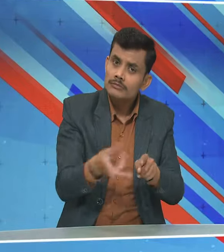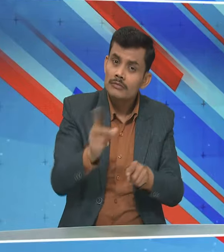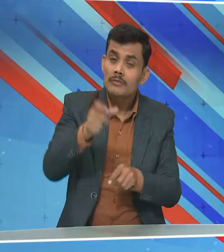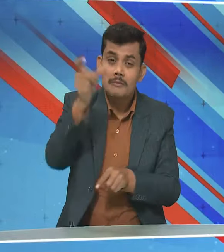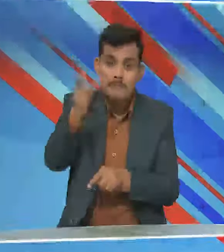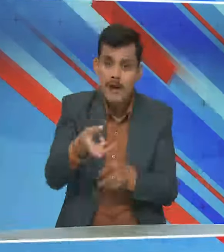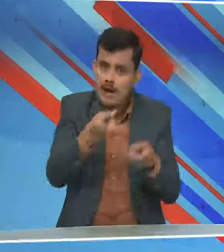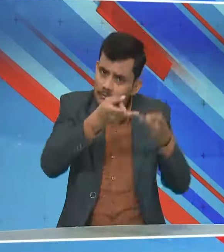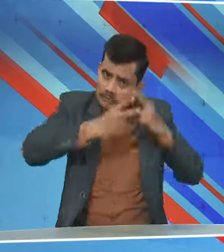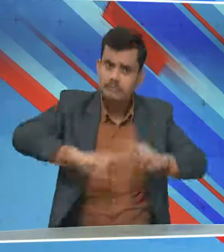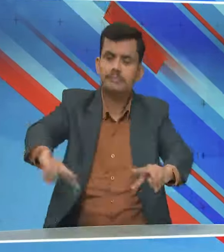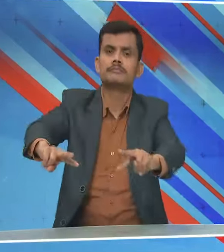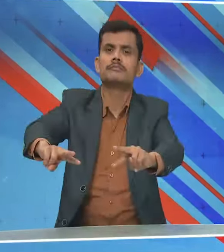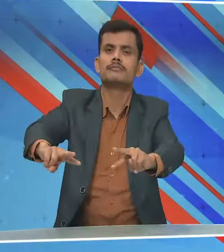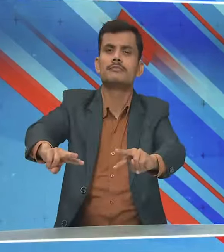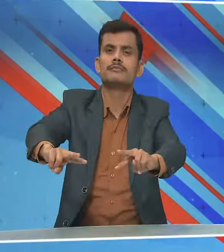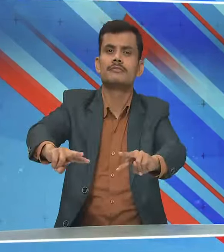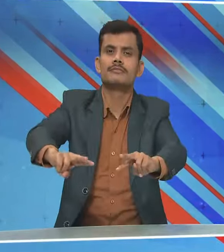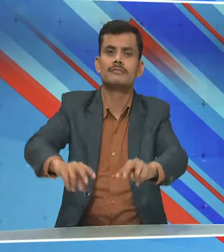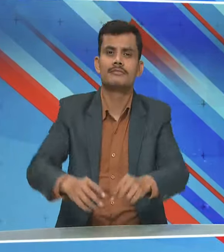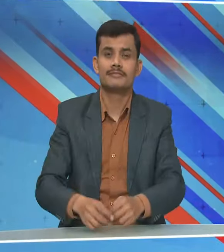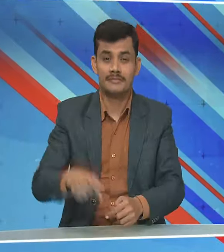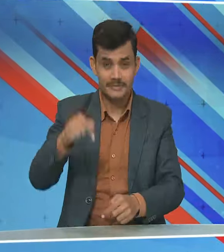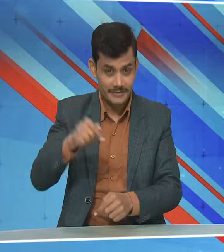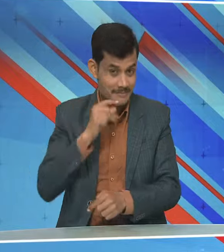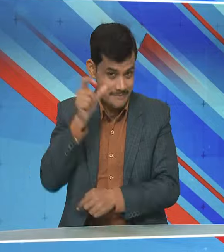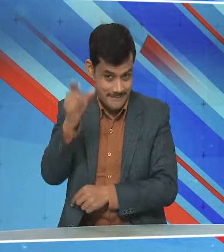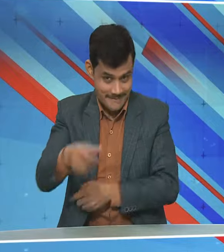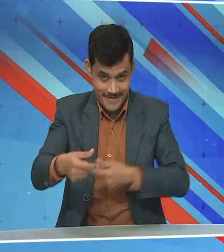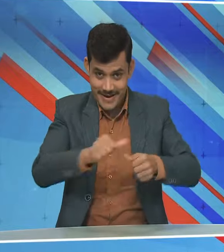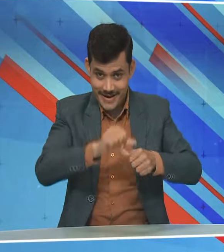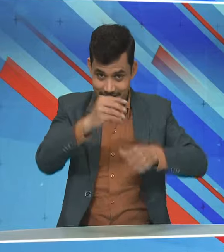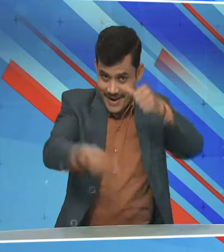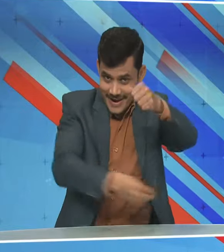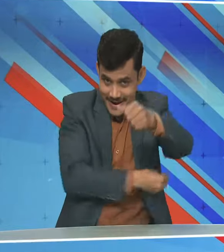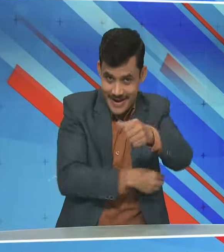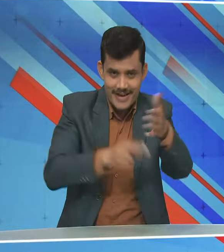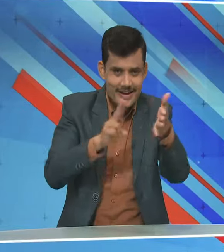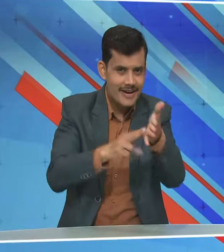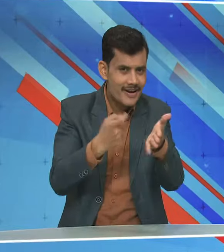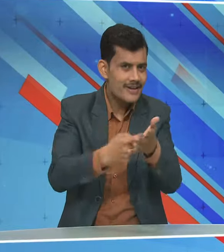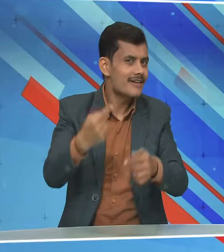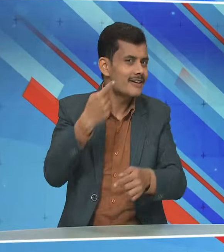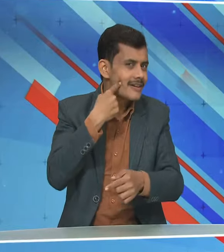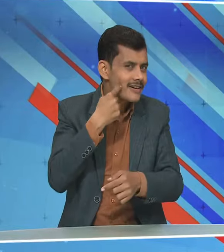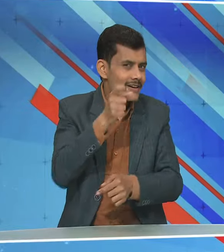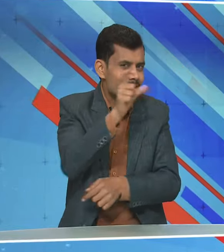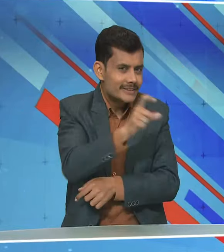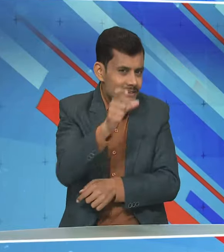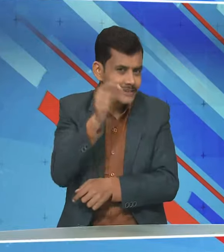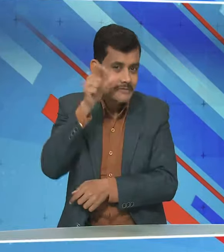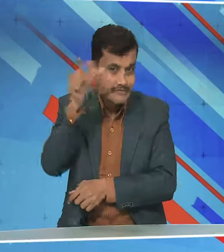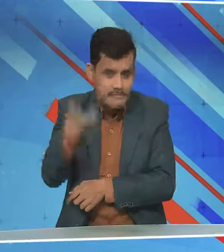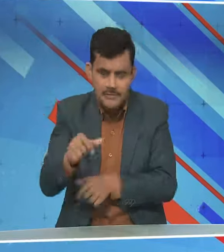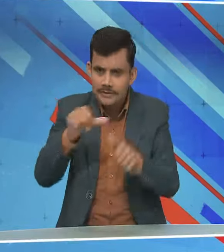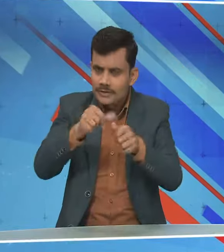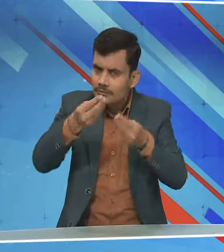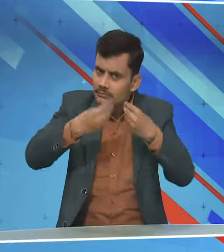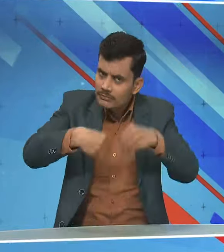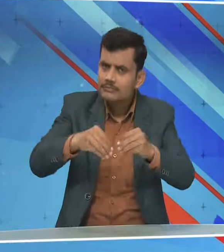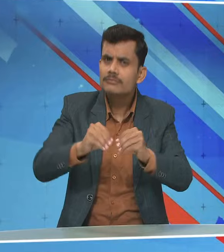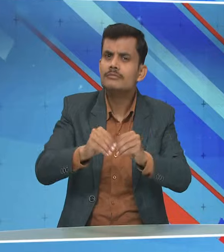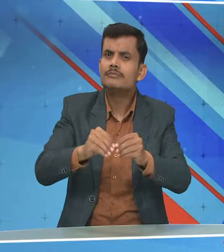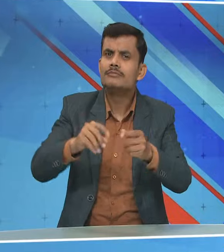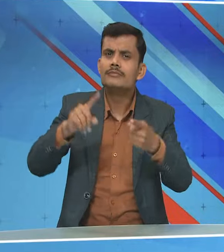एजिन्ट को वापस बेच दिया उसी रियल स्टेट एजिन्ट ने NRI बिजनसमें सीसी थंपी को भी जमीन बेची थी